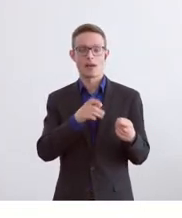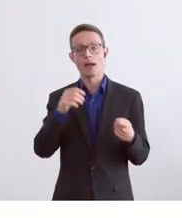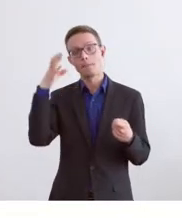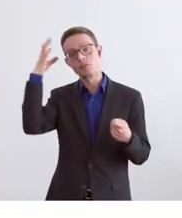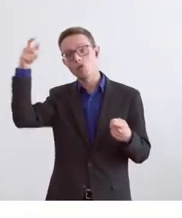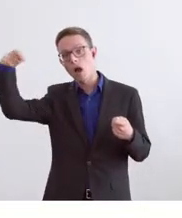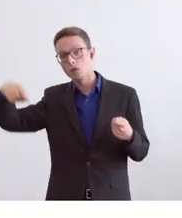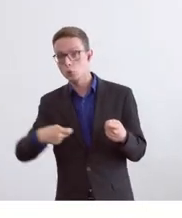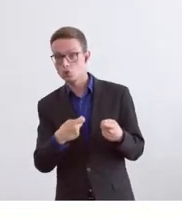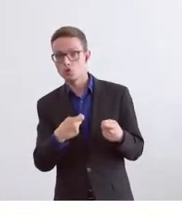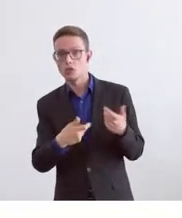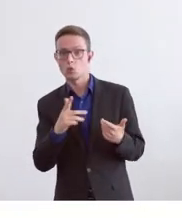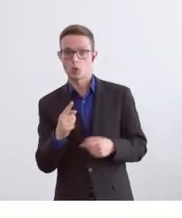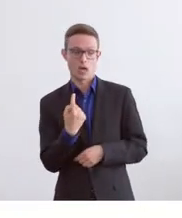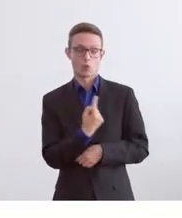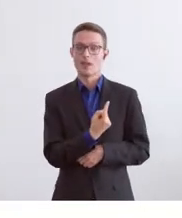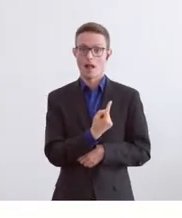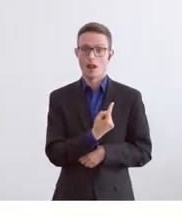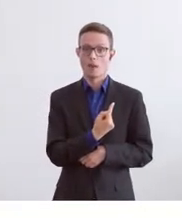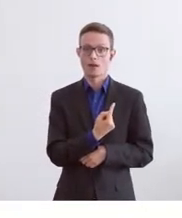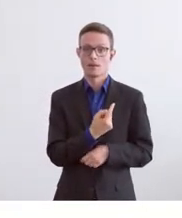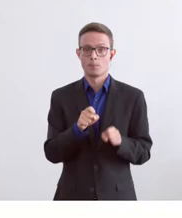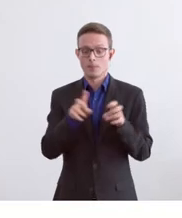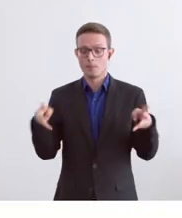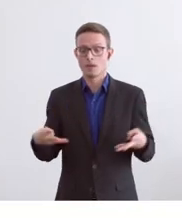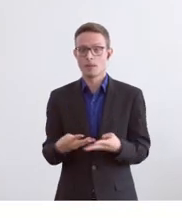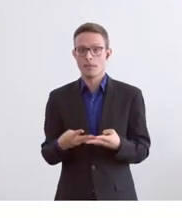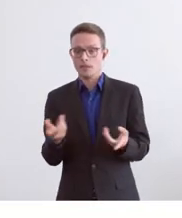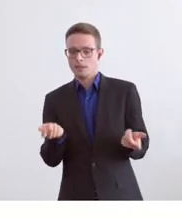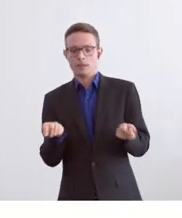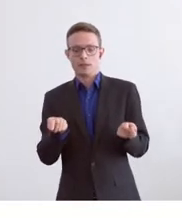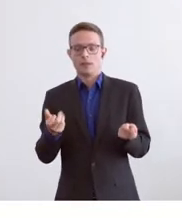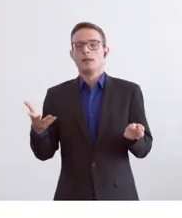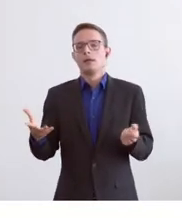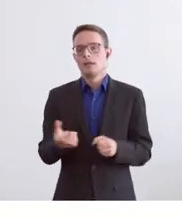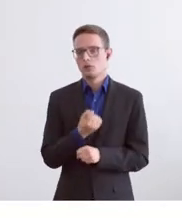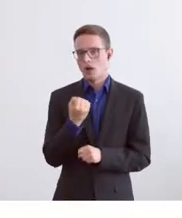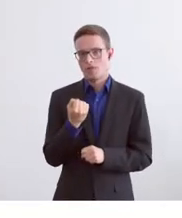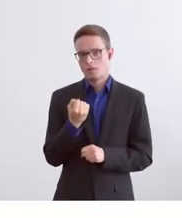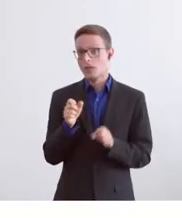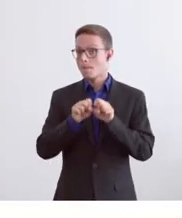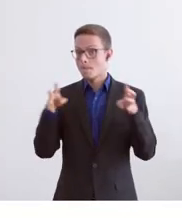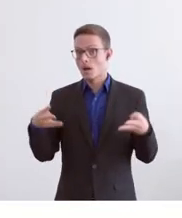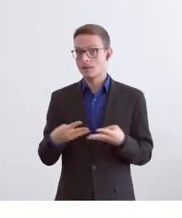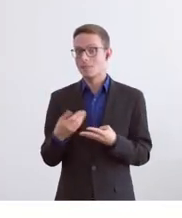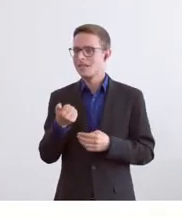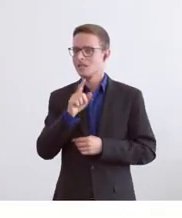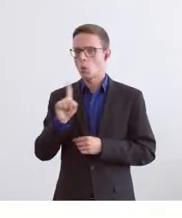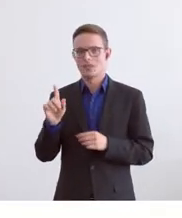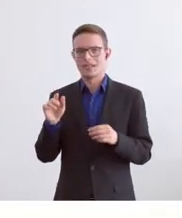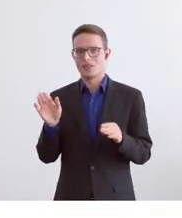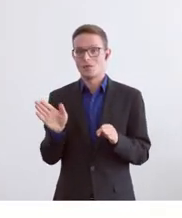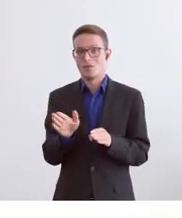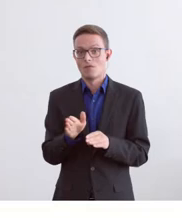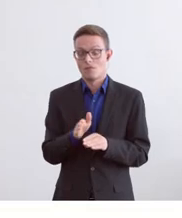mit viel Eigeninitiative irgendwie durch die Pandemie durchgekommen sind. Und wir sind nicht am Ende der Pandemie mit so einer